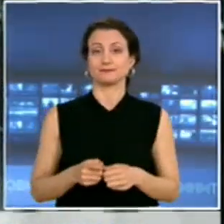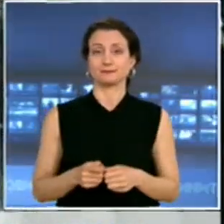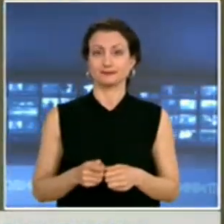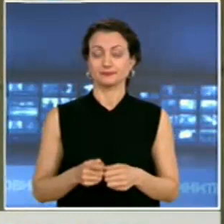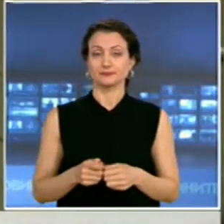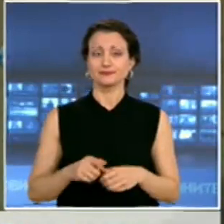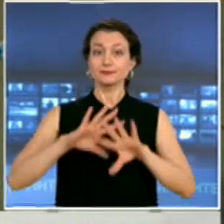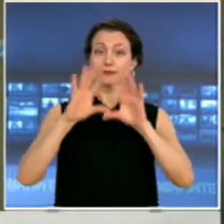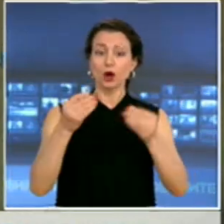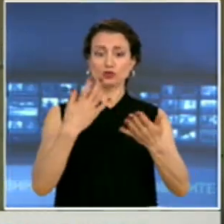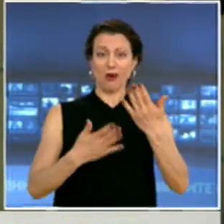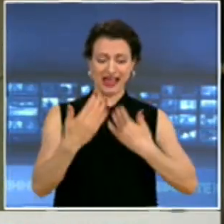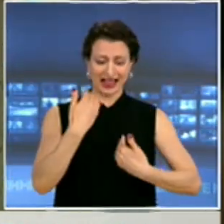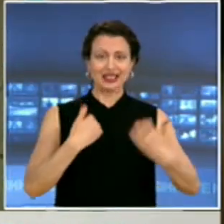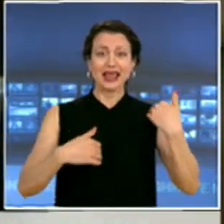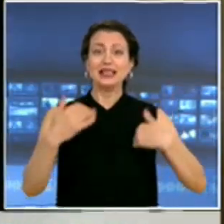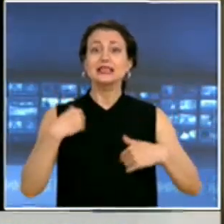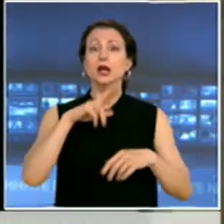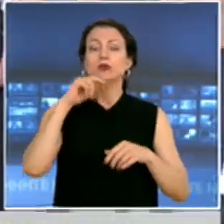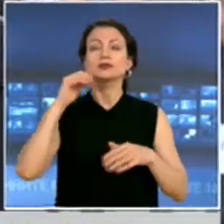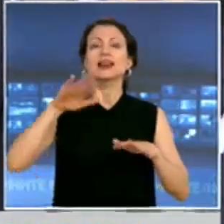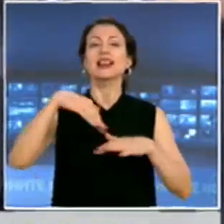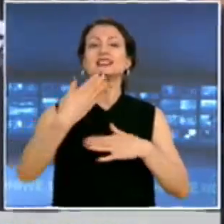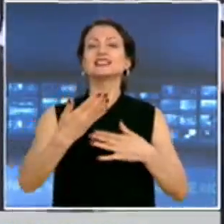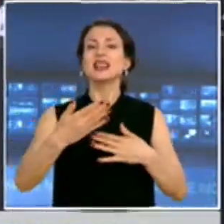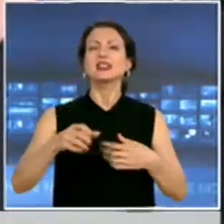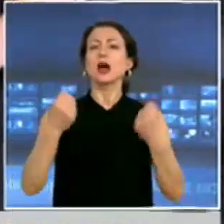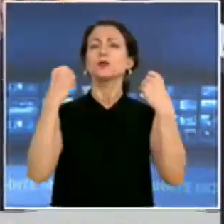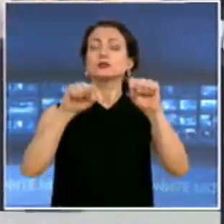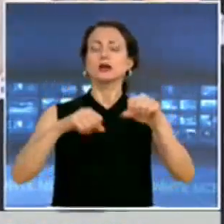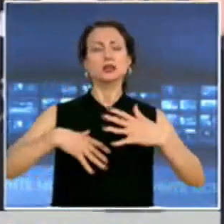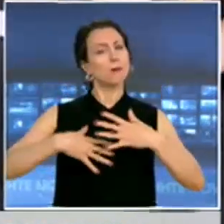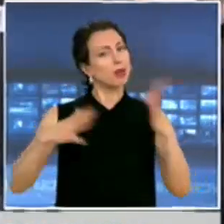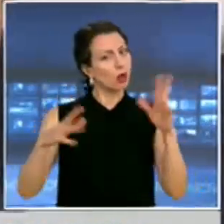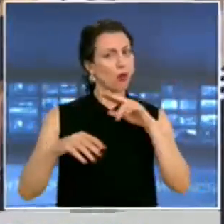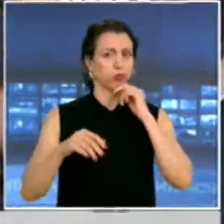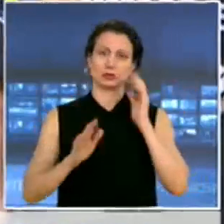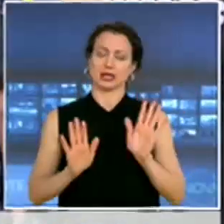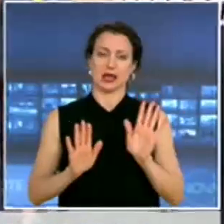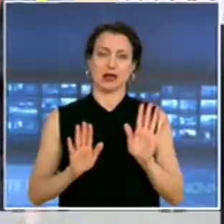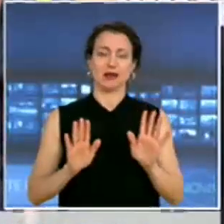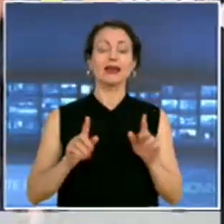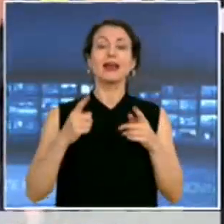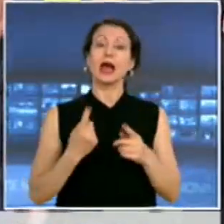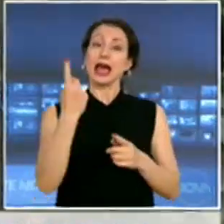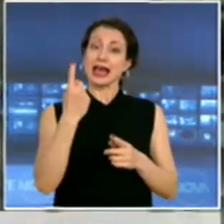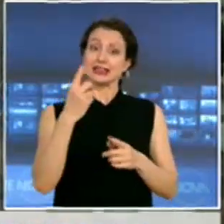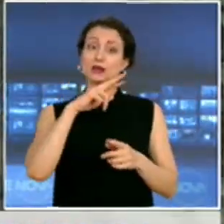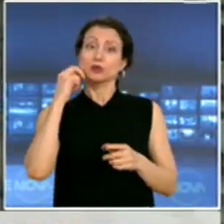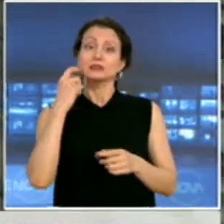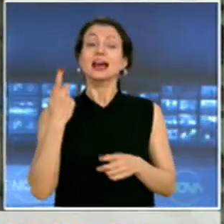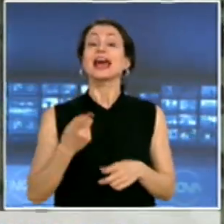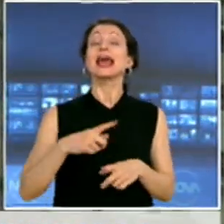Общо ранените полицаи след вчерашните протести са десетки, разказват от Мевере. Един от пострадалите е Троян